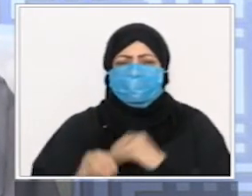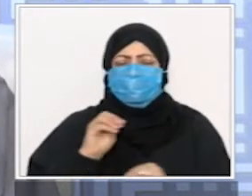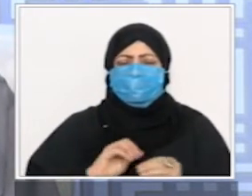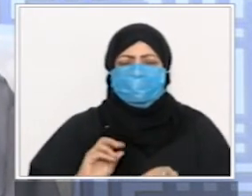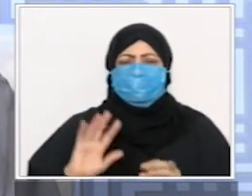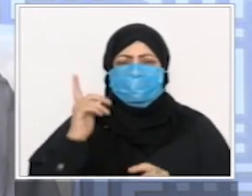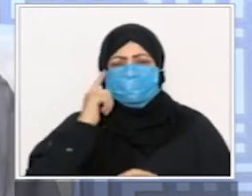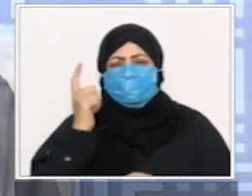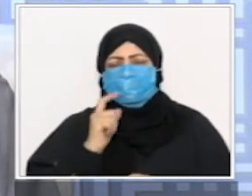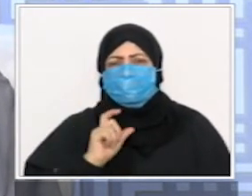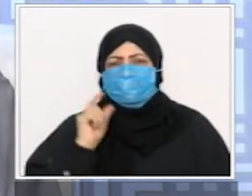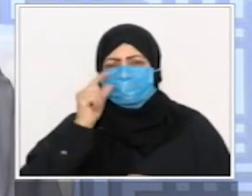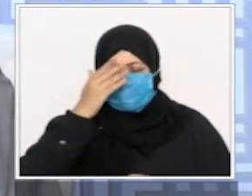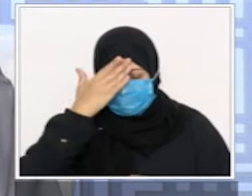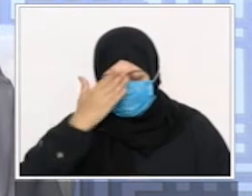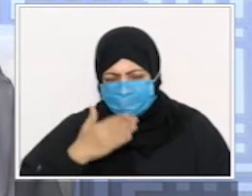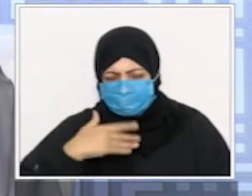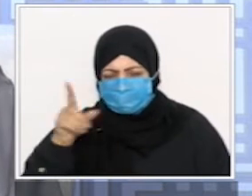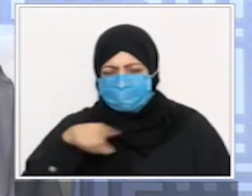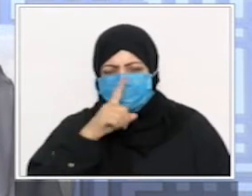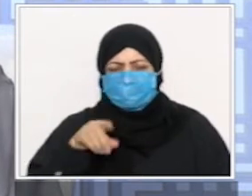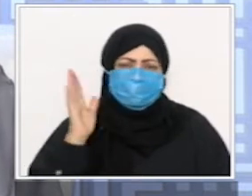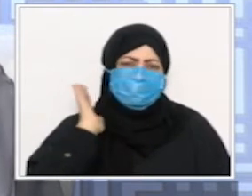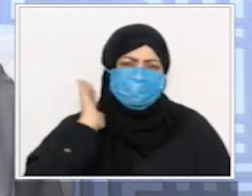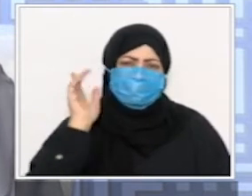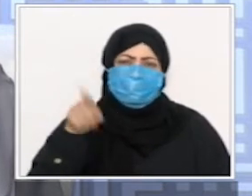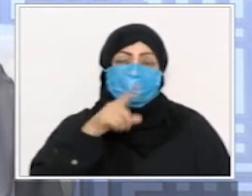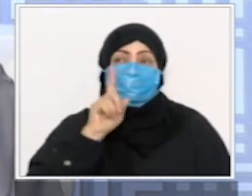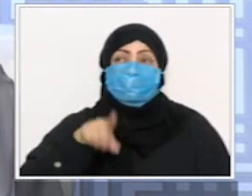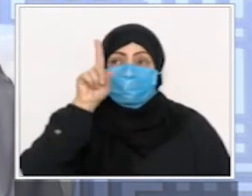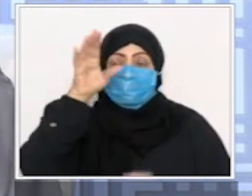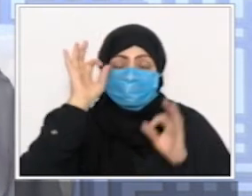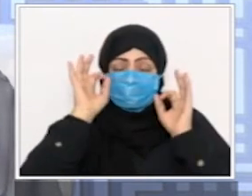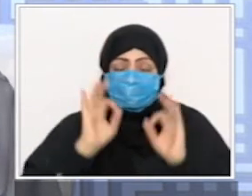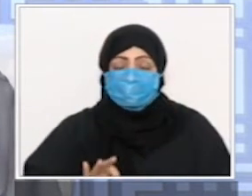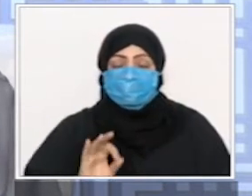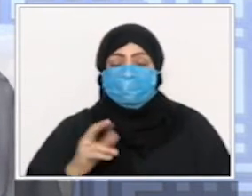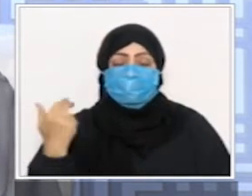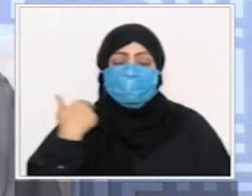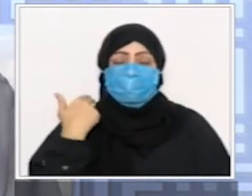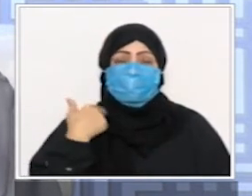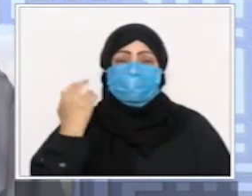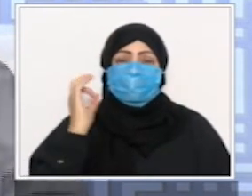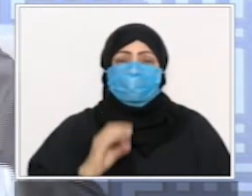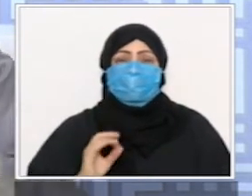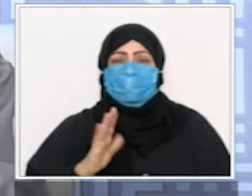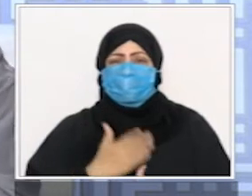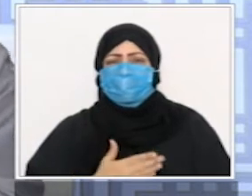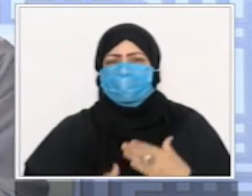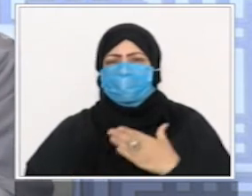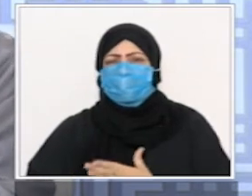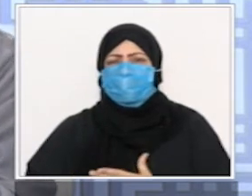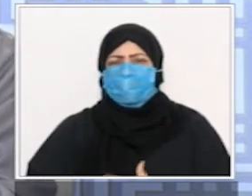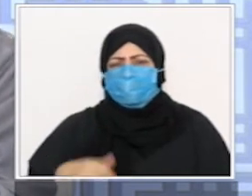على عبادة الناس راهوا الآن الذين تولوا من المداخل أمور الناس راهوا على غير أمانة هدوما راهوا لأنهم